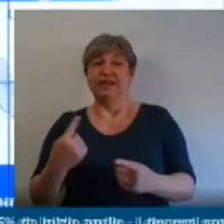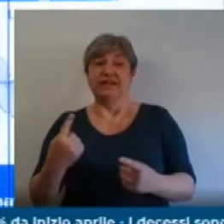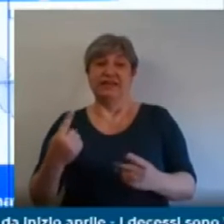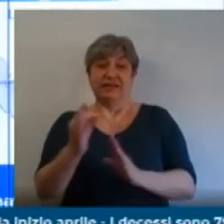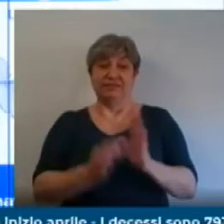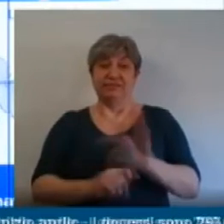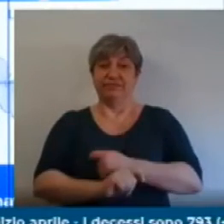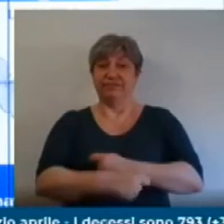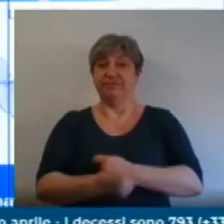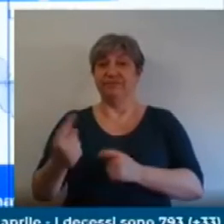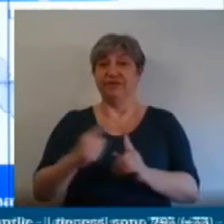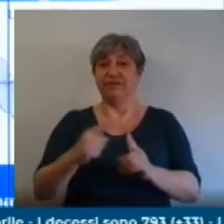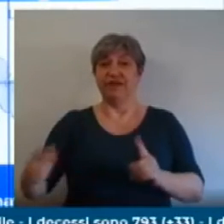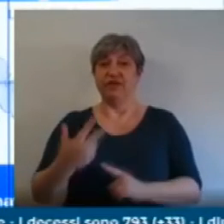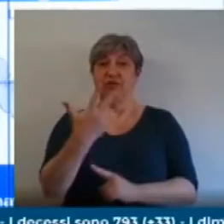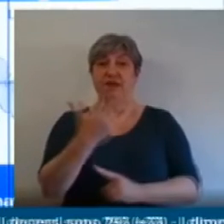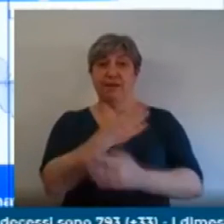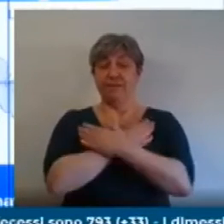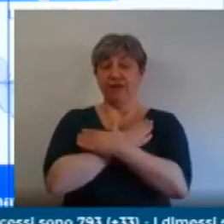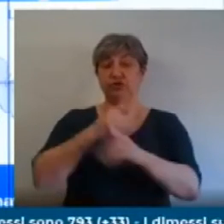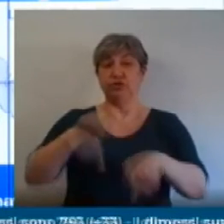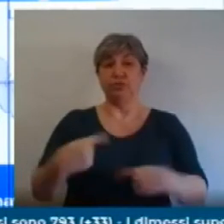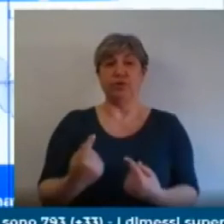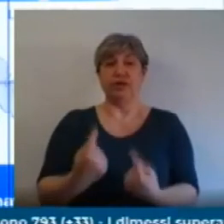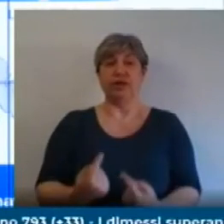nuovamente sulla sua normativa principale, il DPCM.